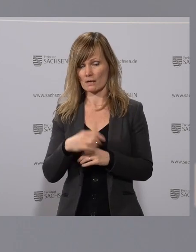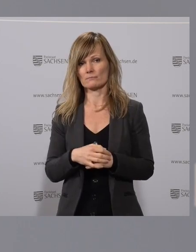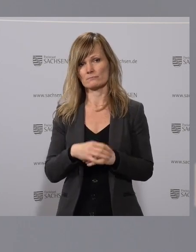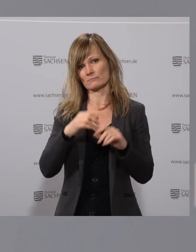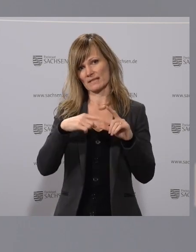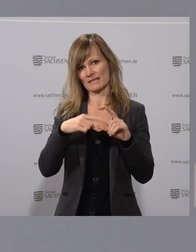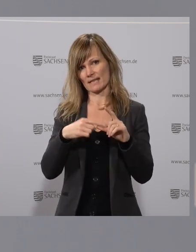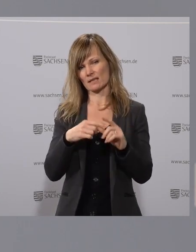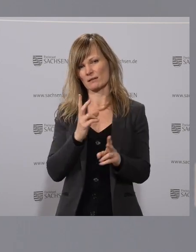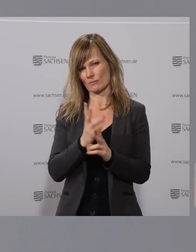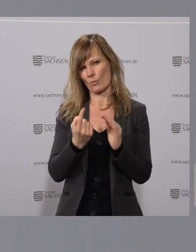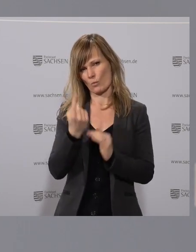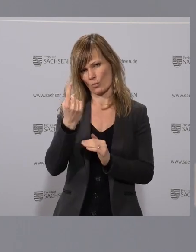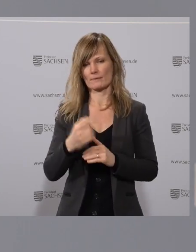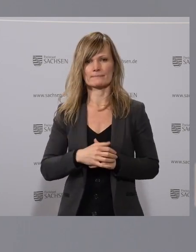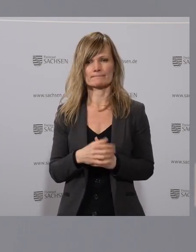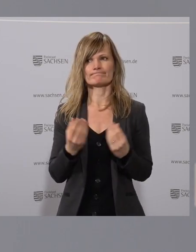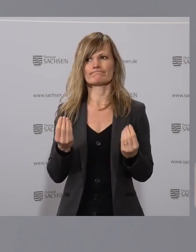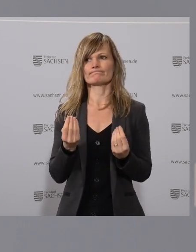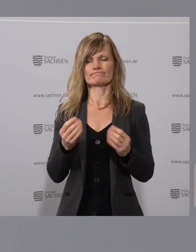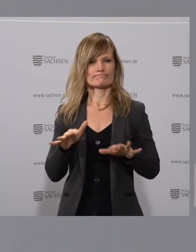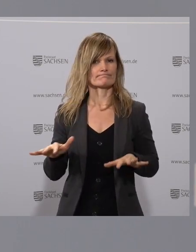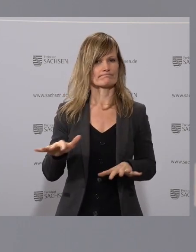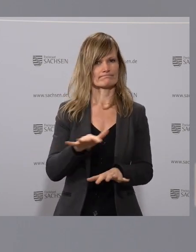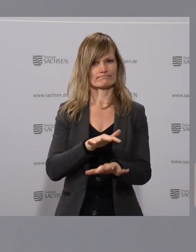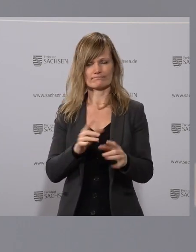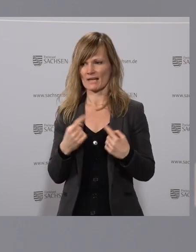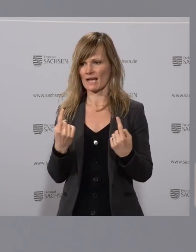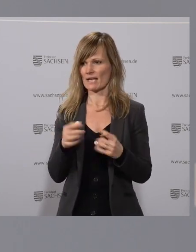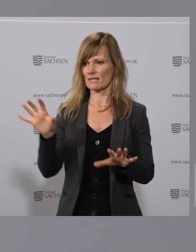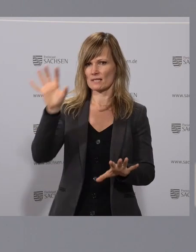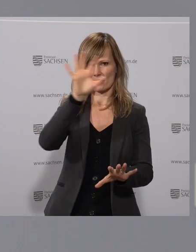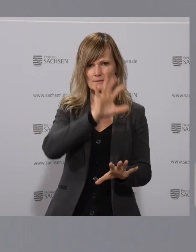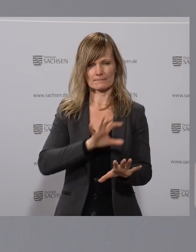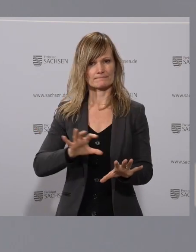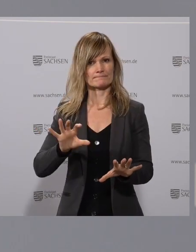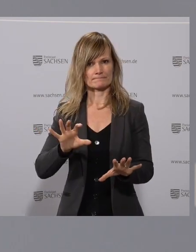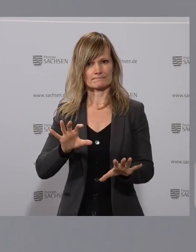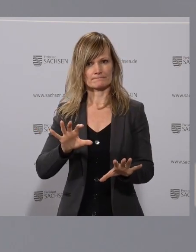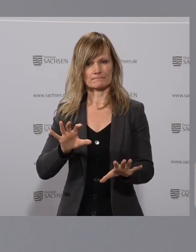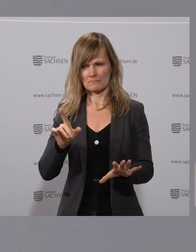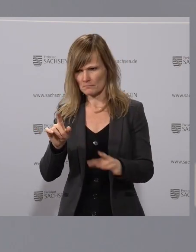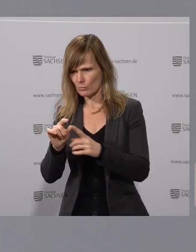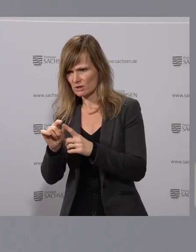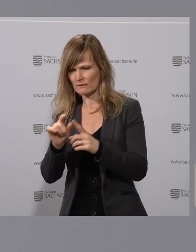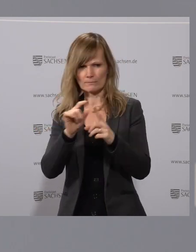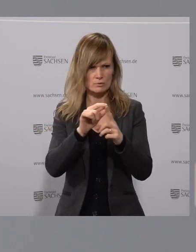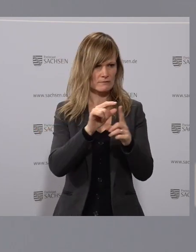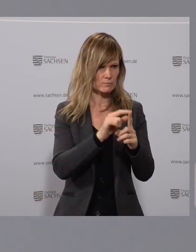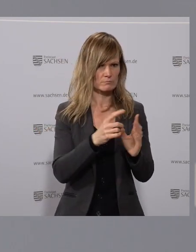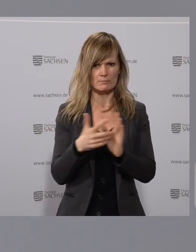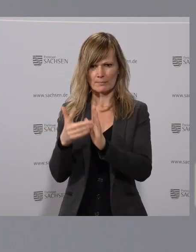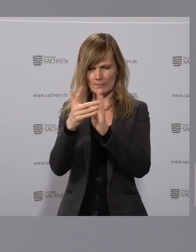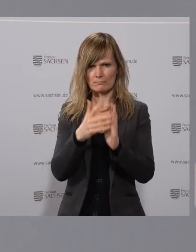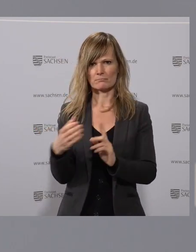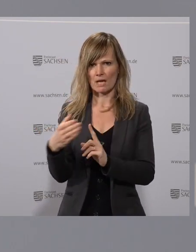wie vor sehr hoch sind. Und das merken wir mittlerweile in allen unseren Kreisen, dass es immer mehr Menschen gibt, die positiv getestet worden sind und sich deswegen